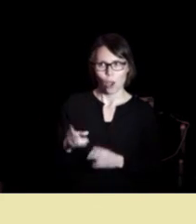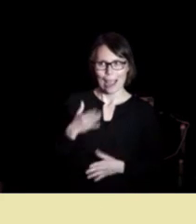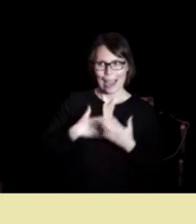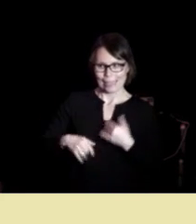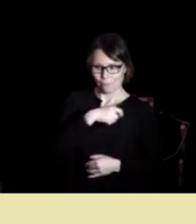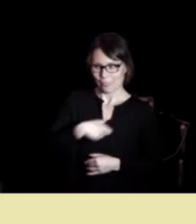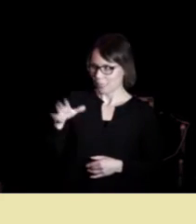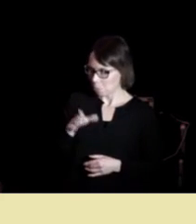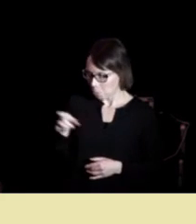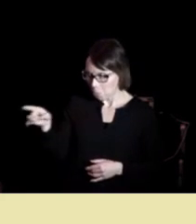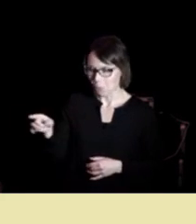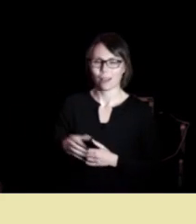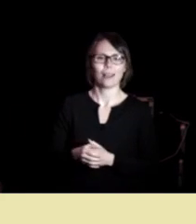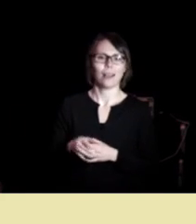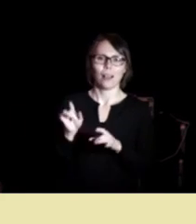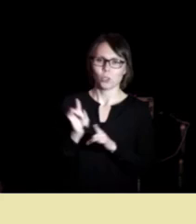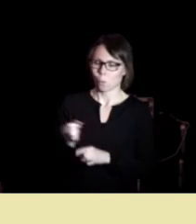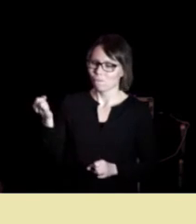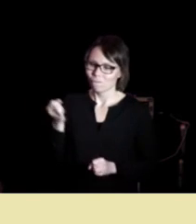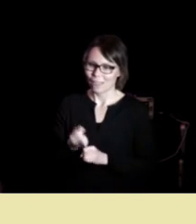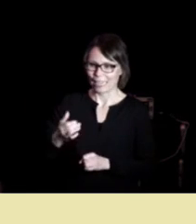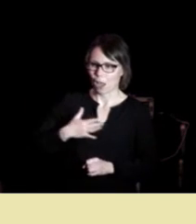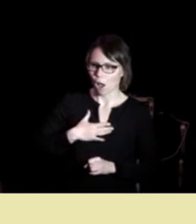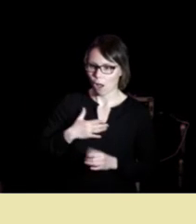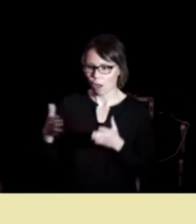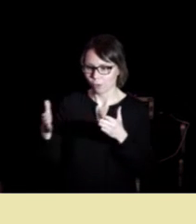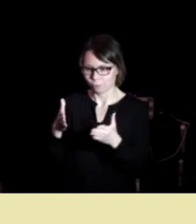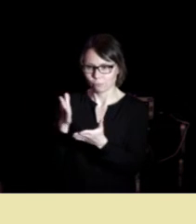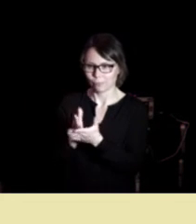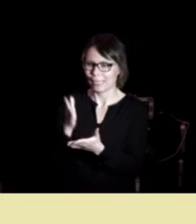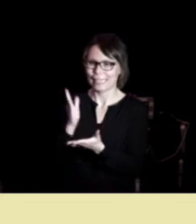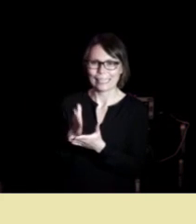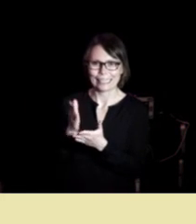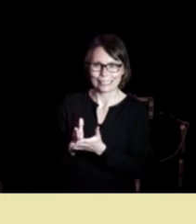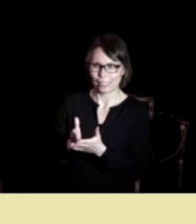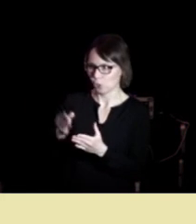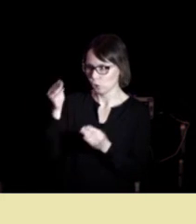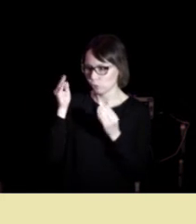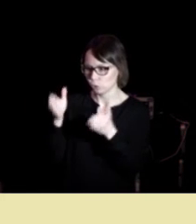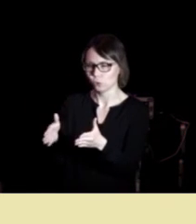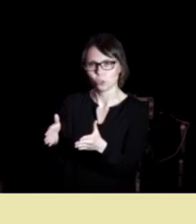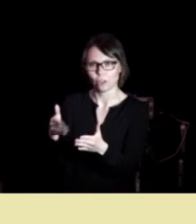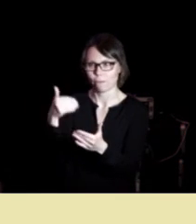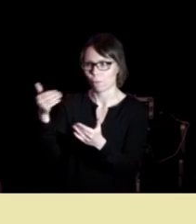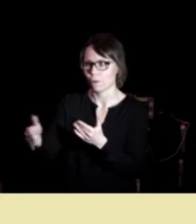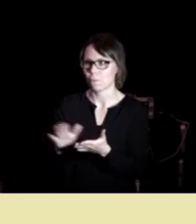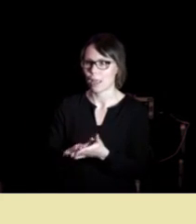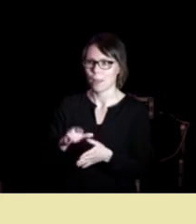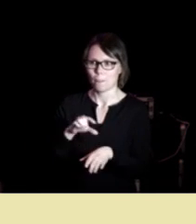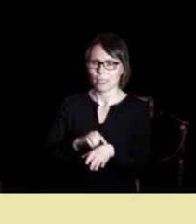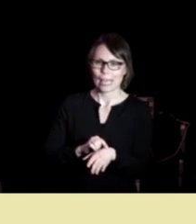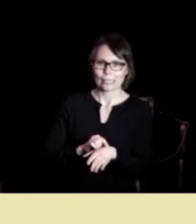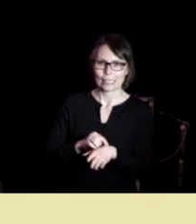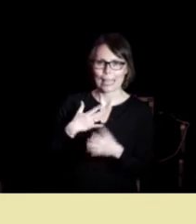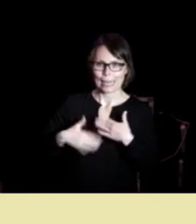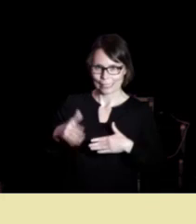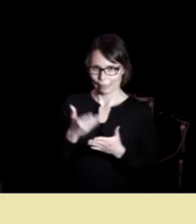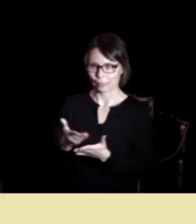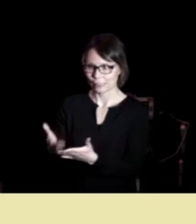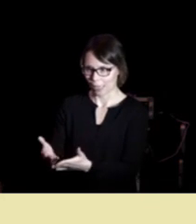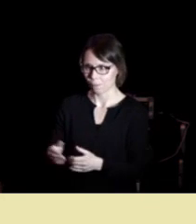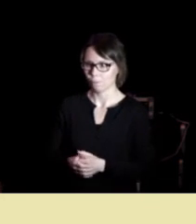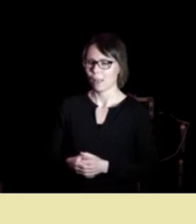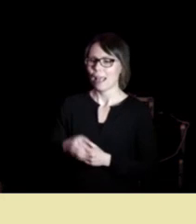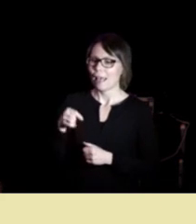som sitter her som virkelig har staket ut rett kurs fremover med pasientenes helsetjeneste på dette feltet